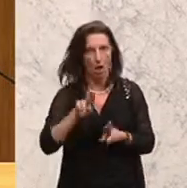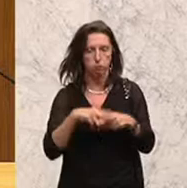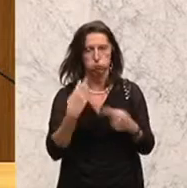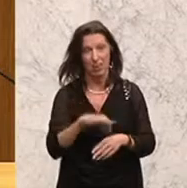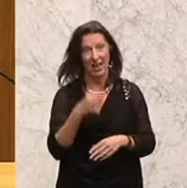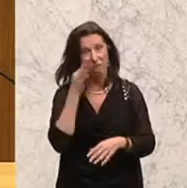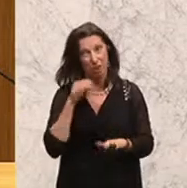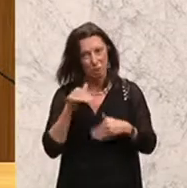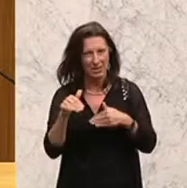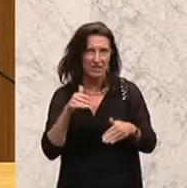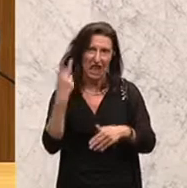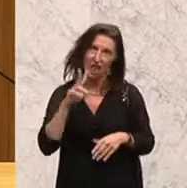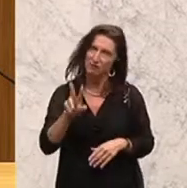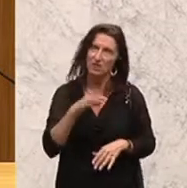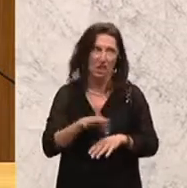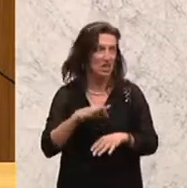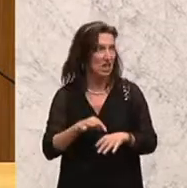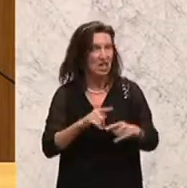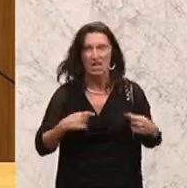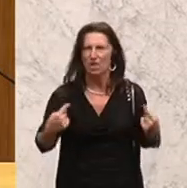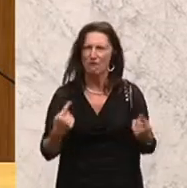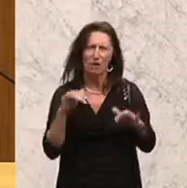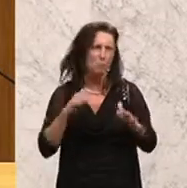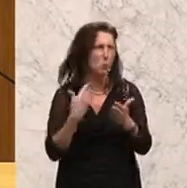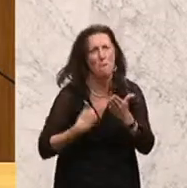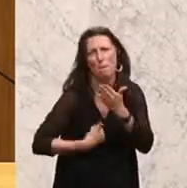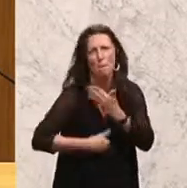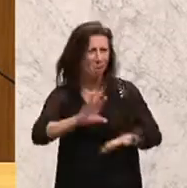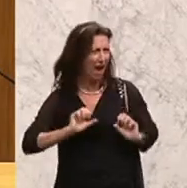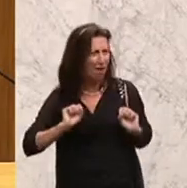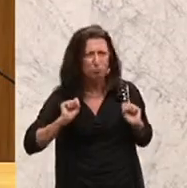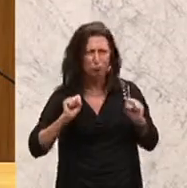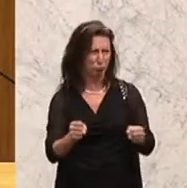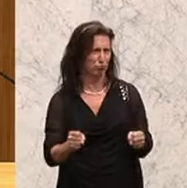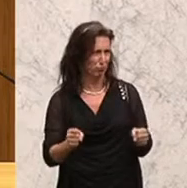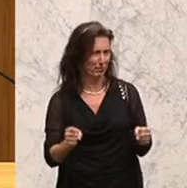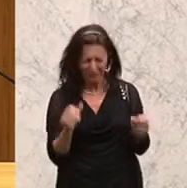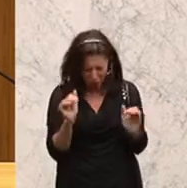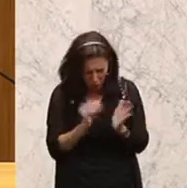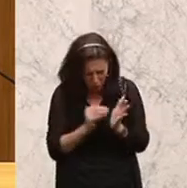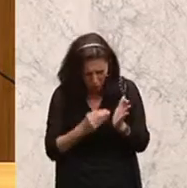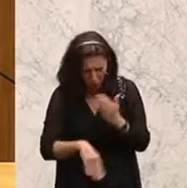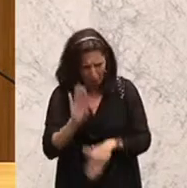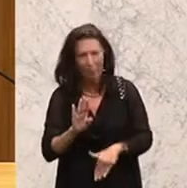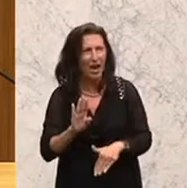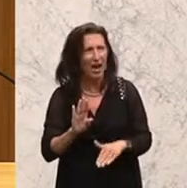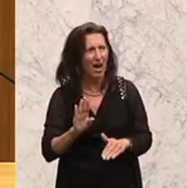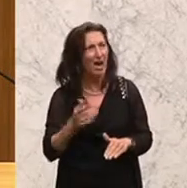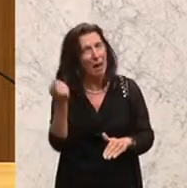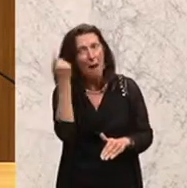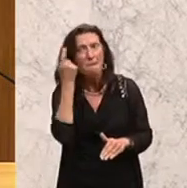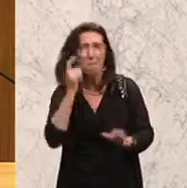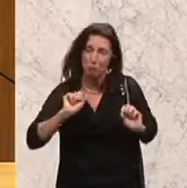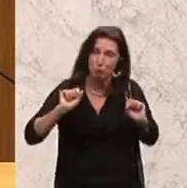Frau Ministerin, Herr Vizekanzler, wir müssen proaktiver handeln. Wir können nicht den Problemen hinterher hechten. Proaktiv handeln heißt,